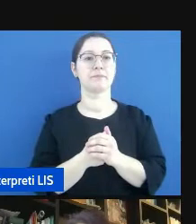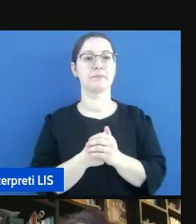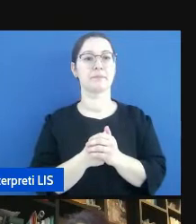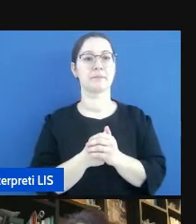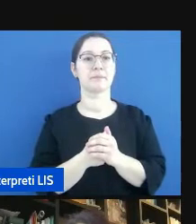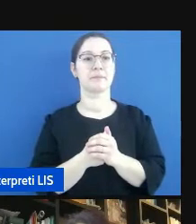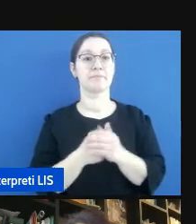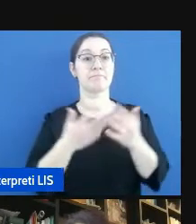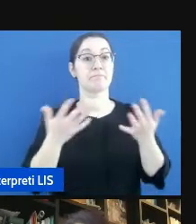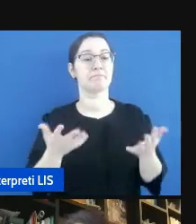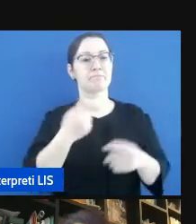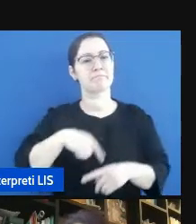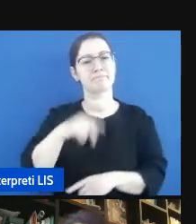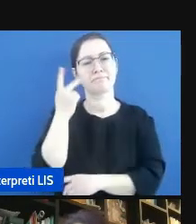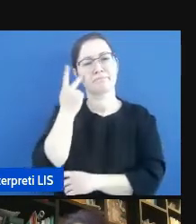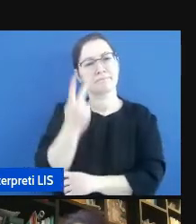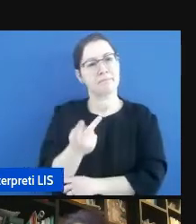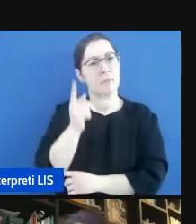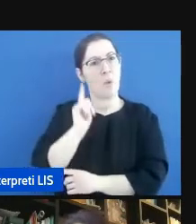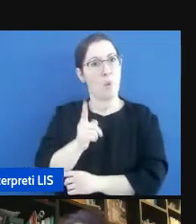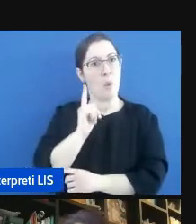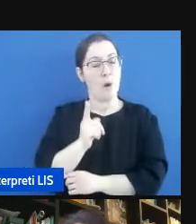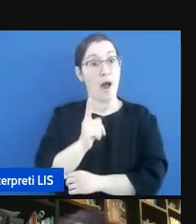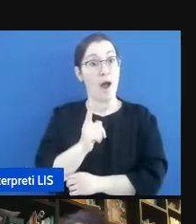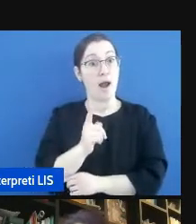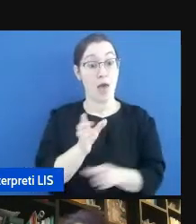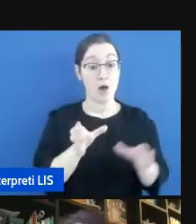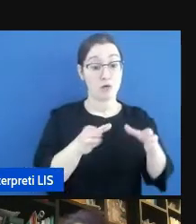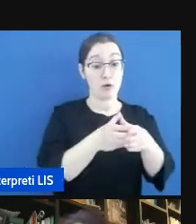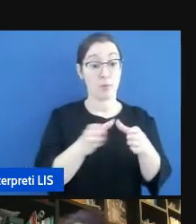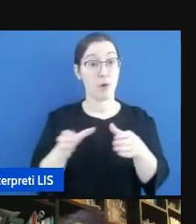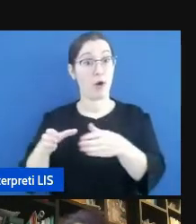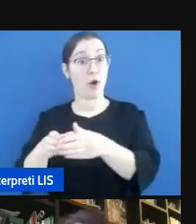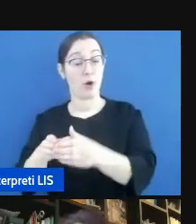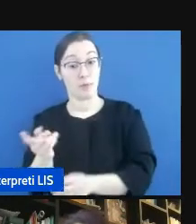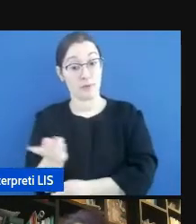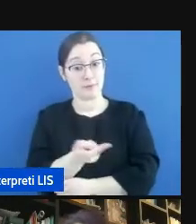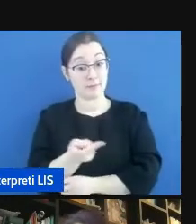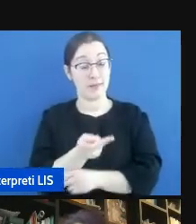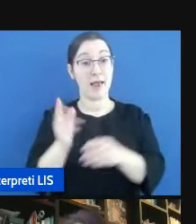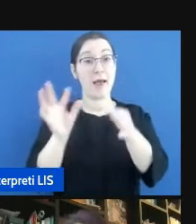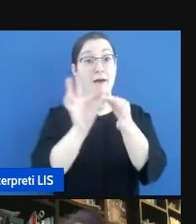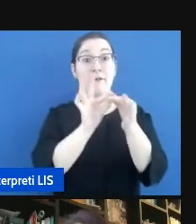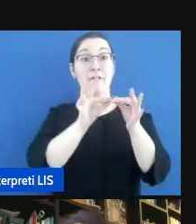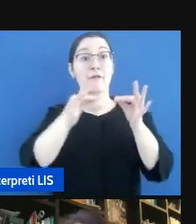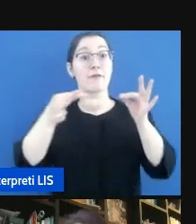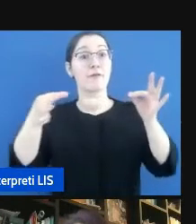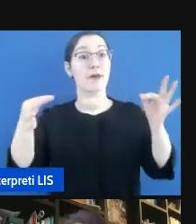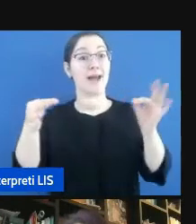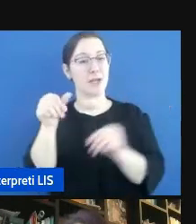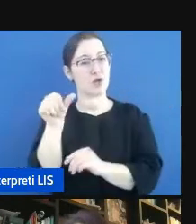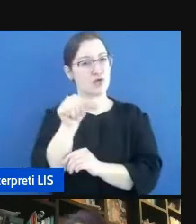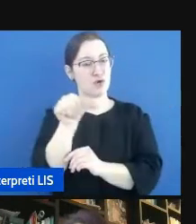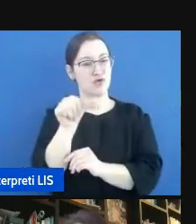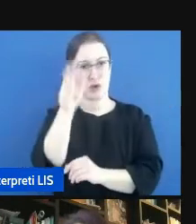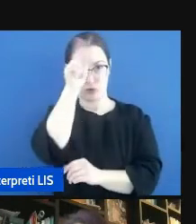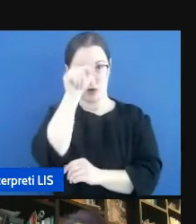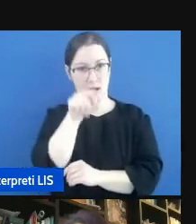Abbiamo visto che per entrambi i gruppi le frasi sul soggetto, quelle in giallo, sono più semplici di quelle